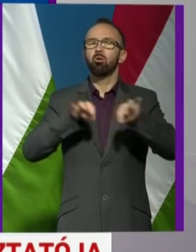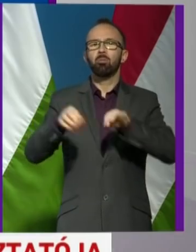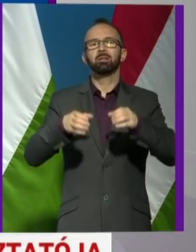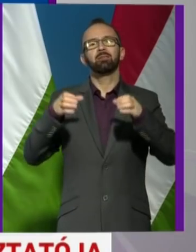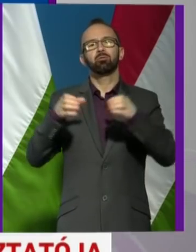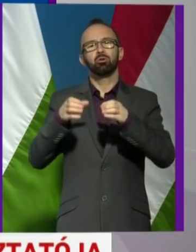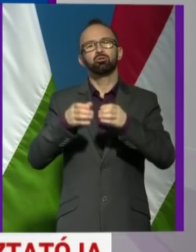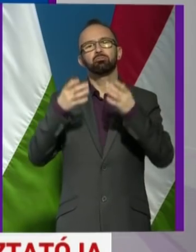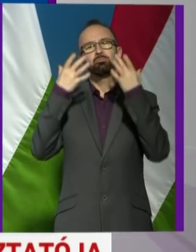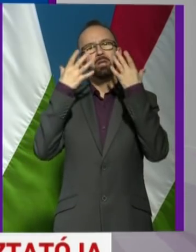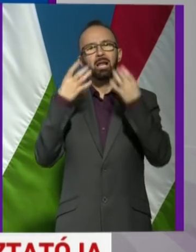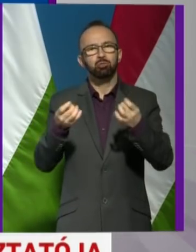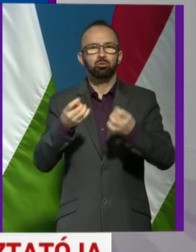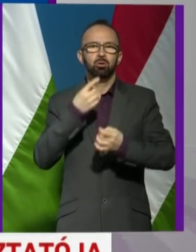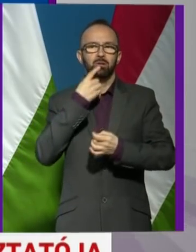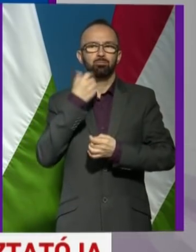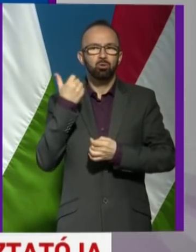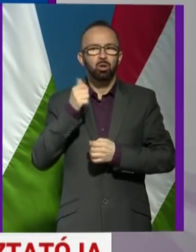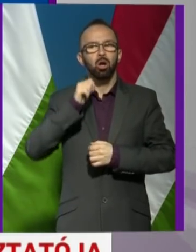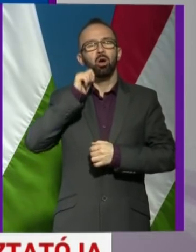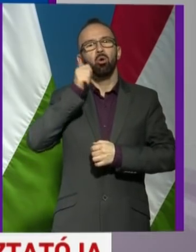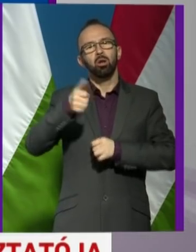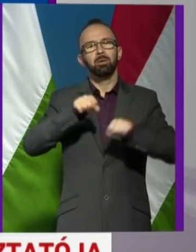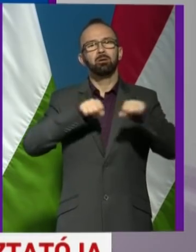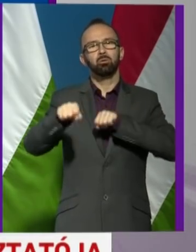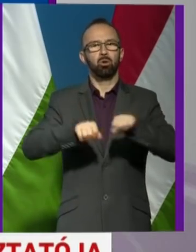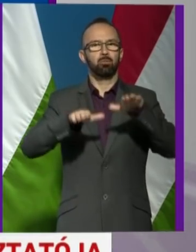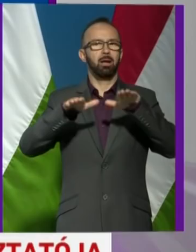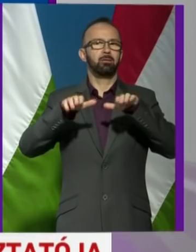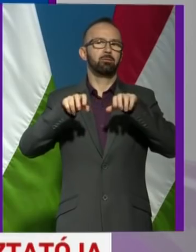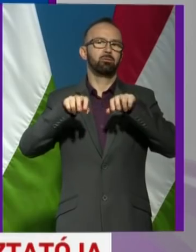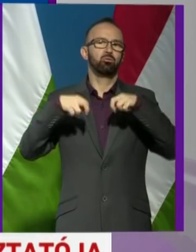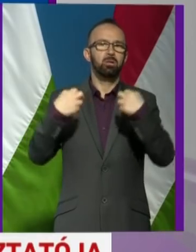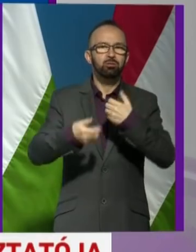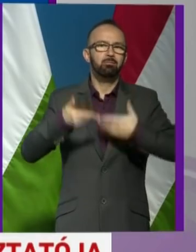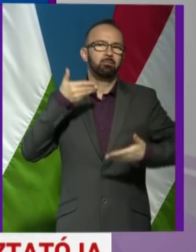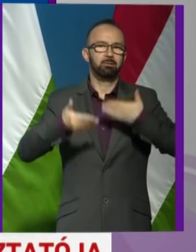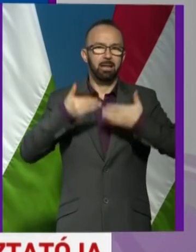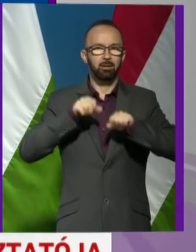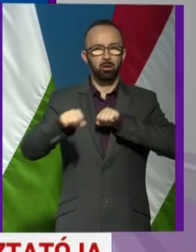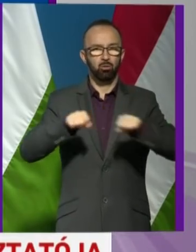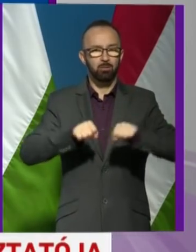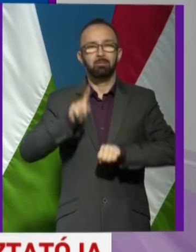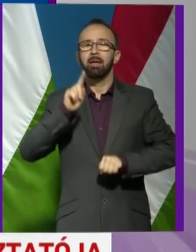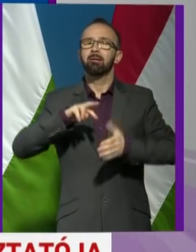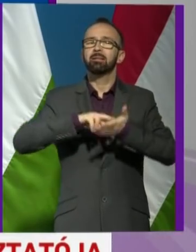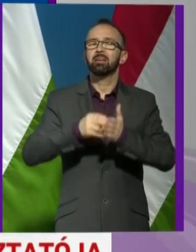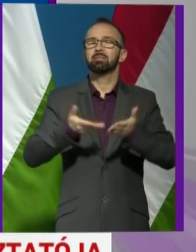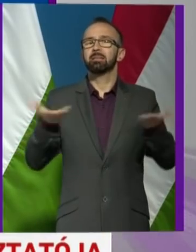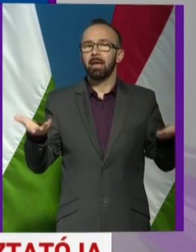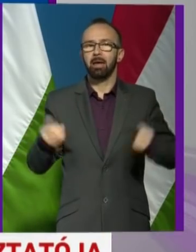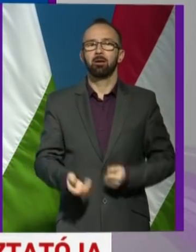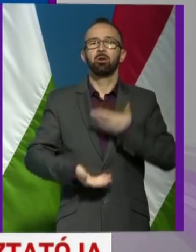álláspontjáról említette, hogy holnapi kormányülésen tergyel a kormány, de tervezik-e és